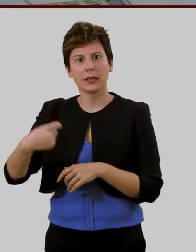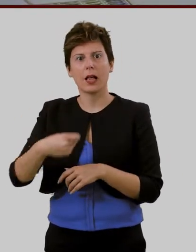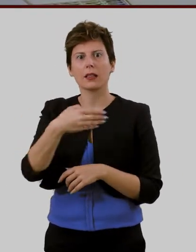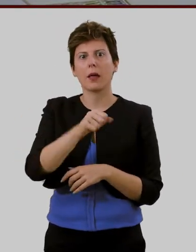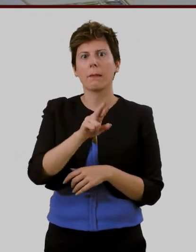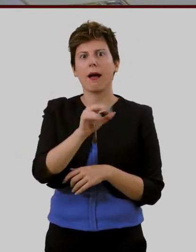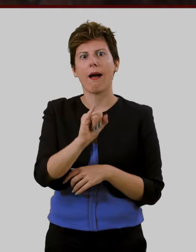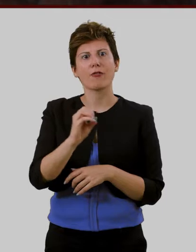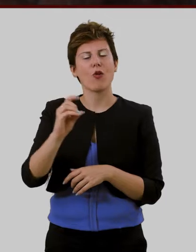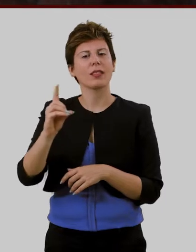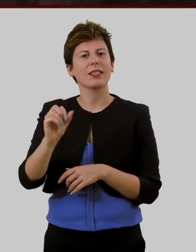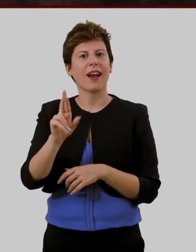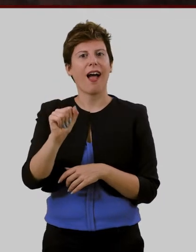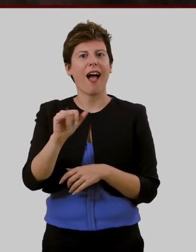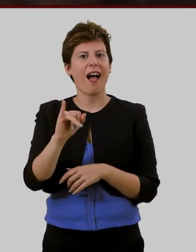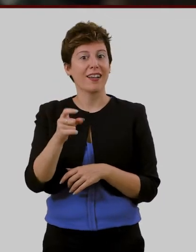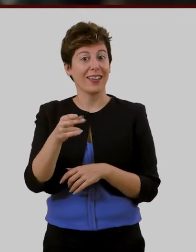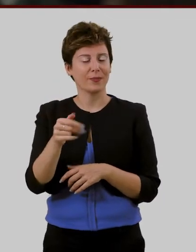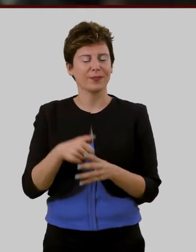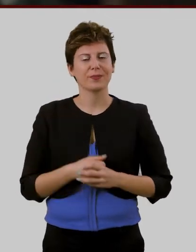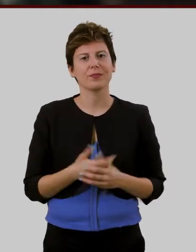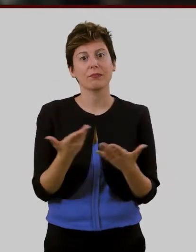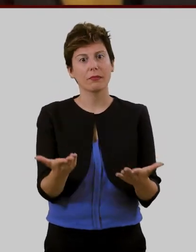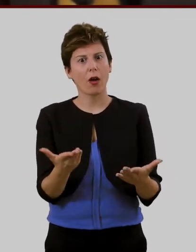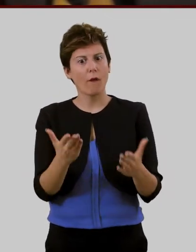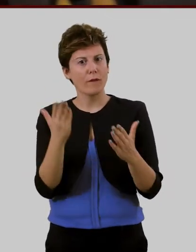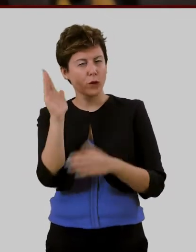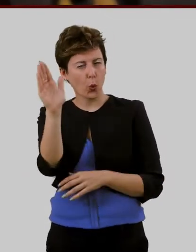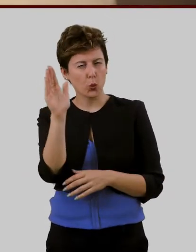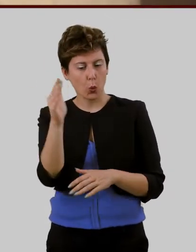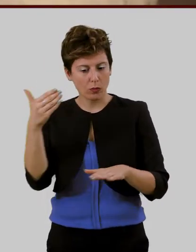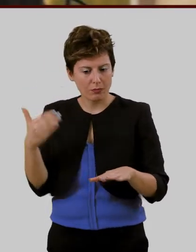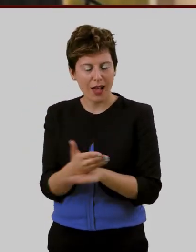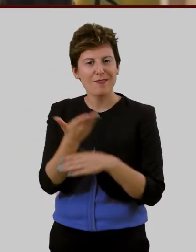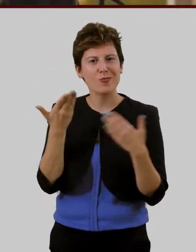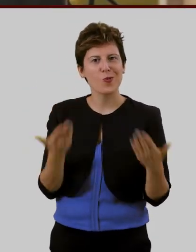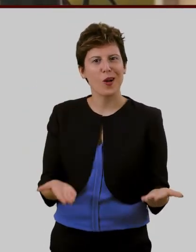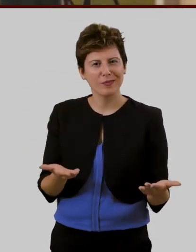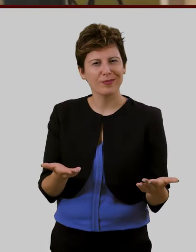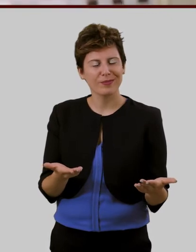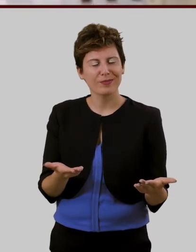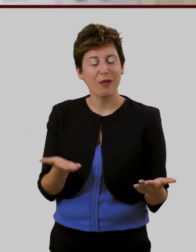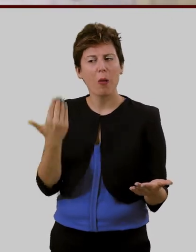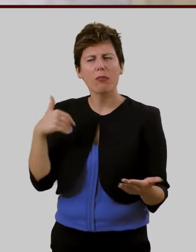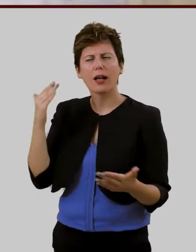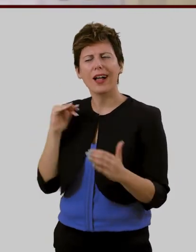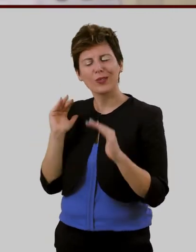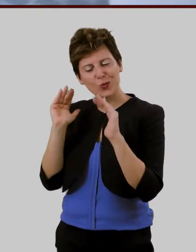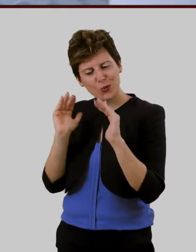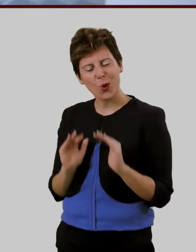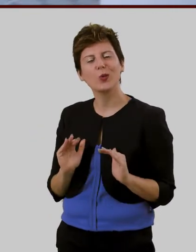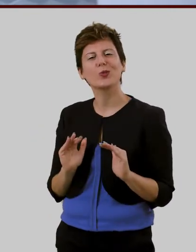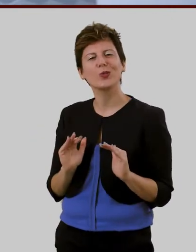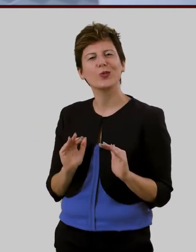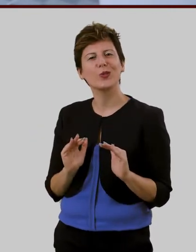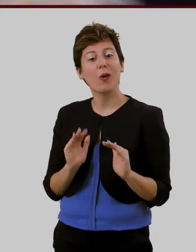il futuro è passato qui questo è il motto della nostra sapienza custodire il passato valorizzare il presente ma